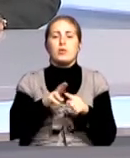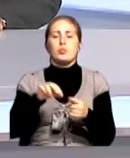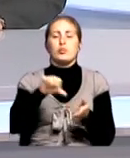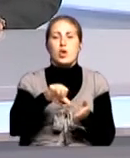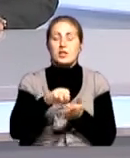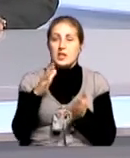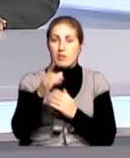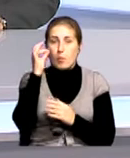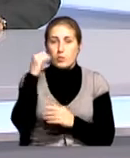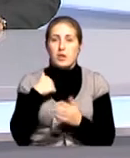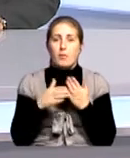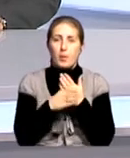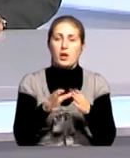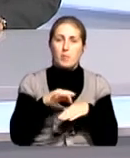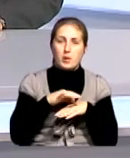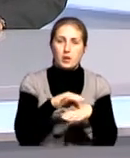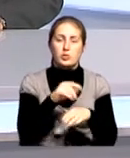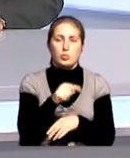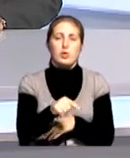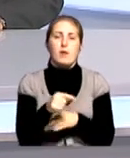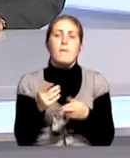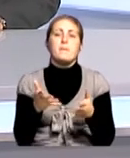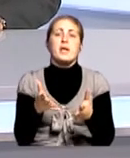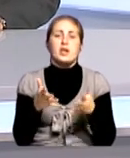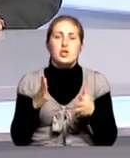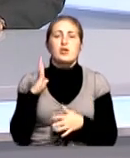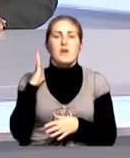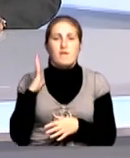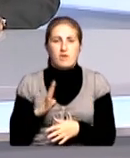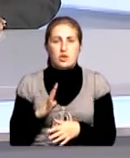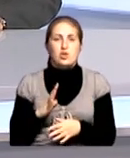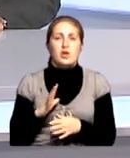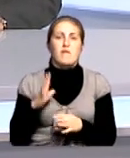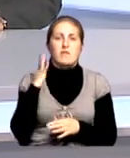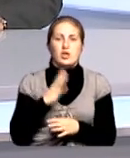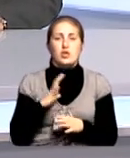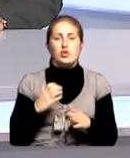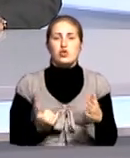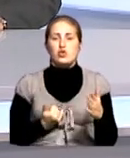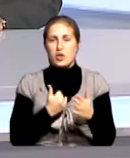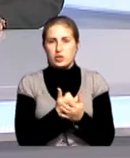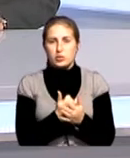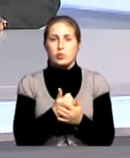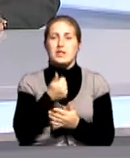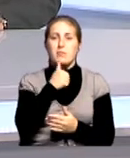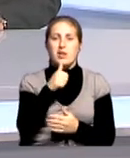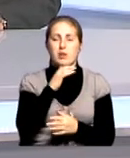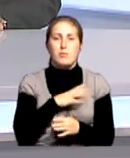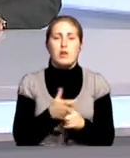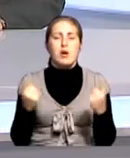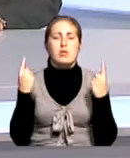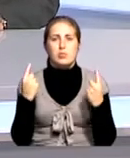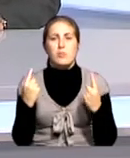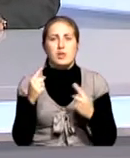помните, и помогал проходить туда. Конечно, выдержали, конечно, выдержали с честью. Конечно, испытаний было огромное